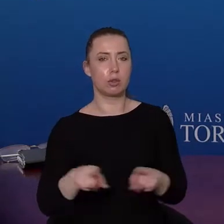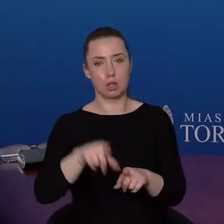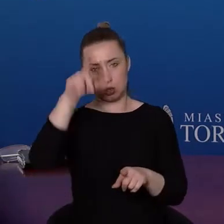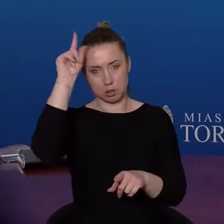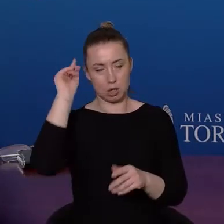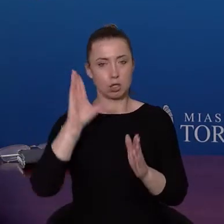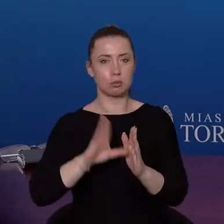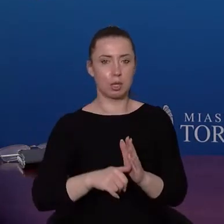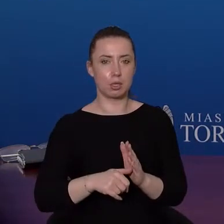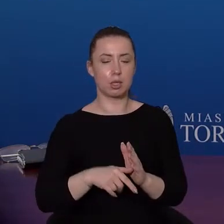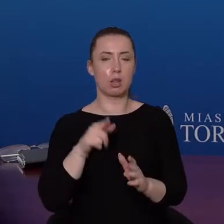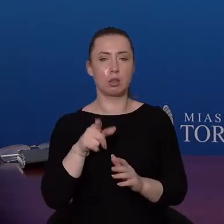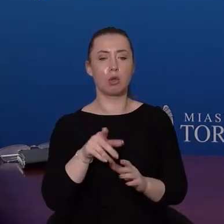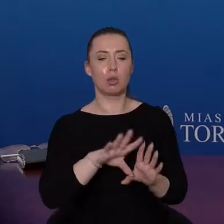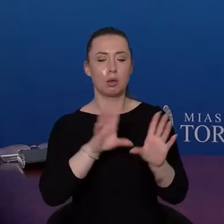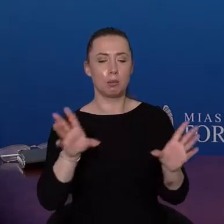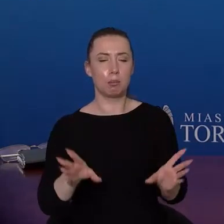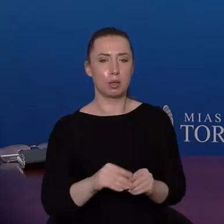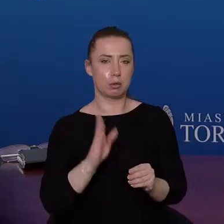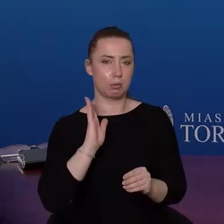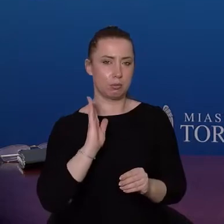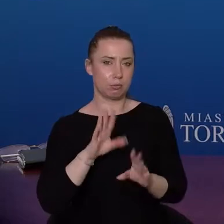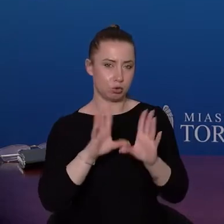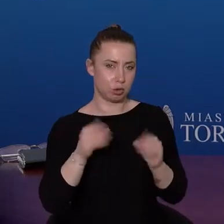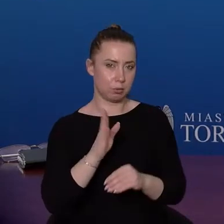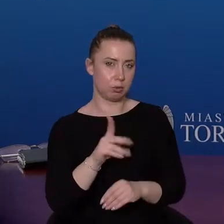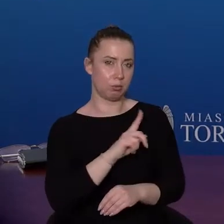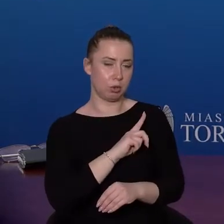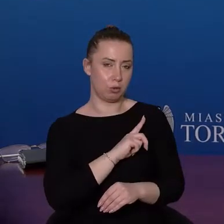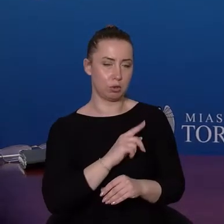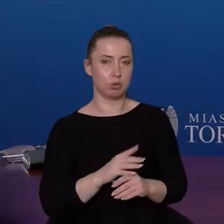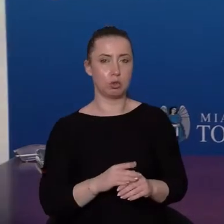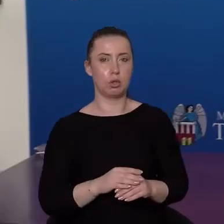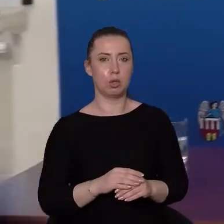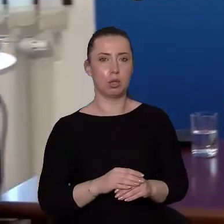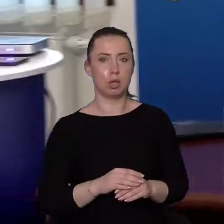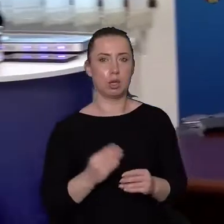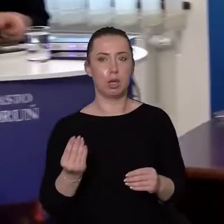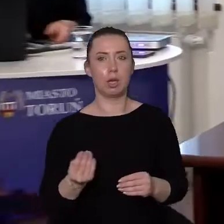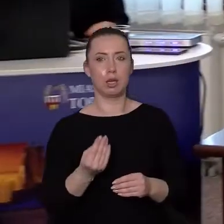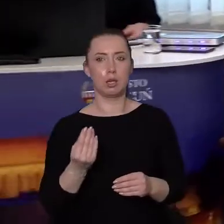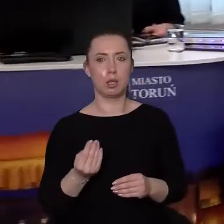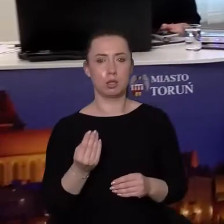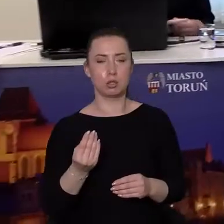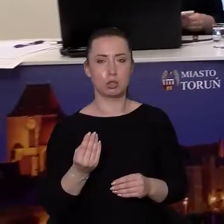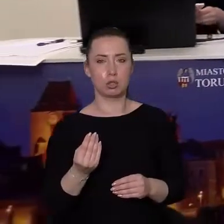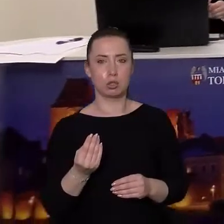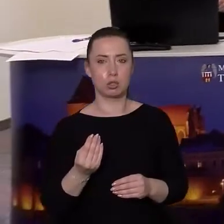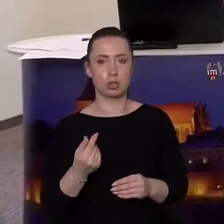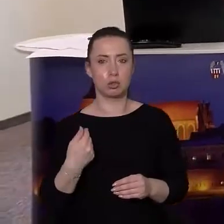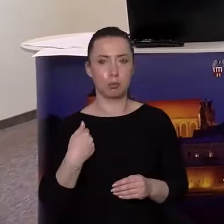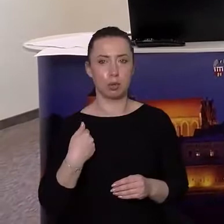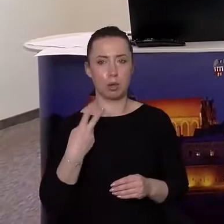nie spowoduje jakiegokolwiek zagrożenia dla uczestników. Dziękuję Panie Prezydencie. Dwa do pytania z tej samej kategorii, więc